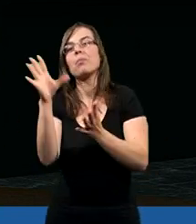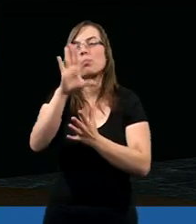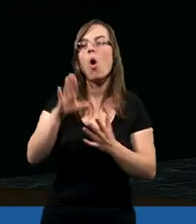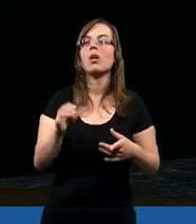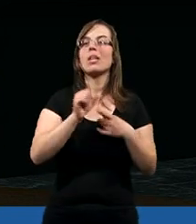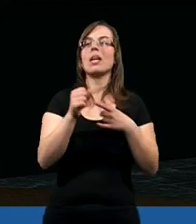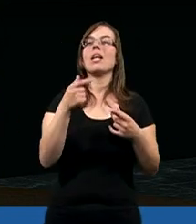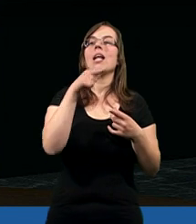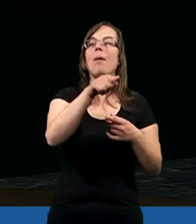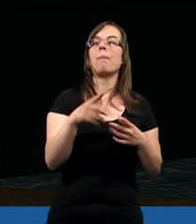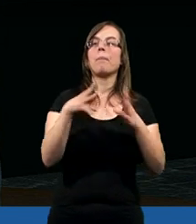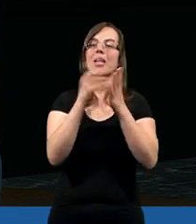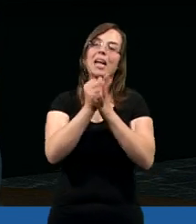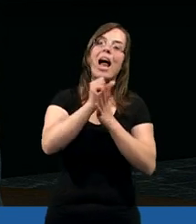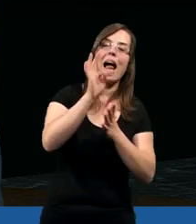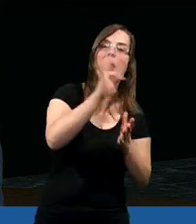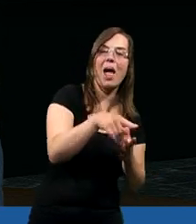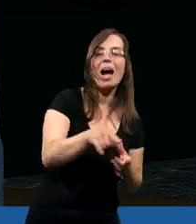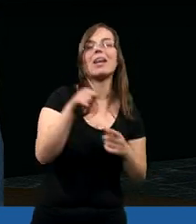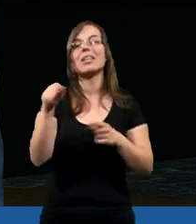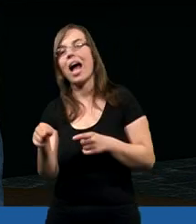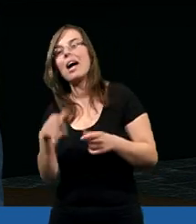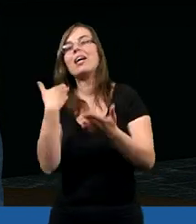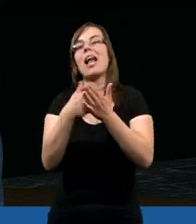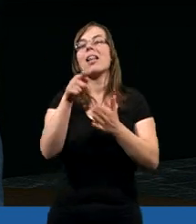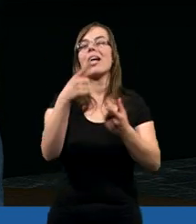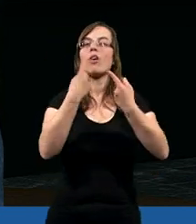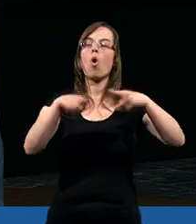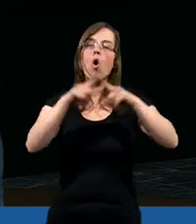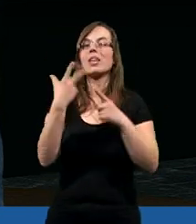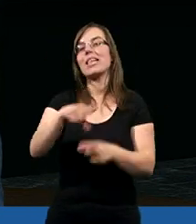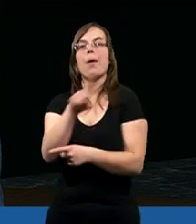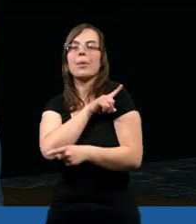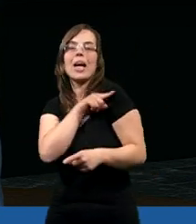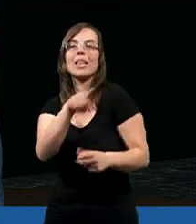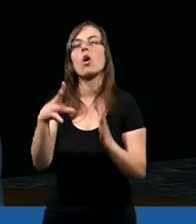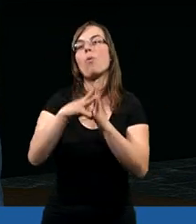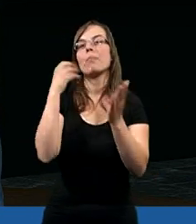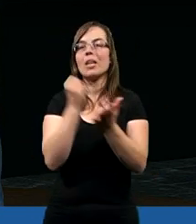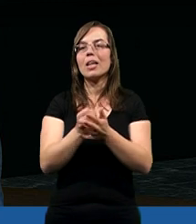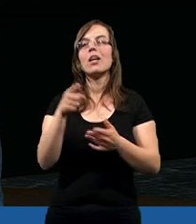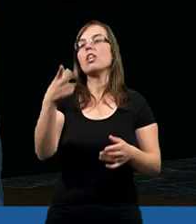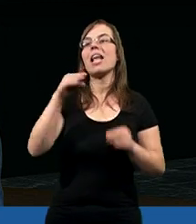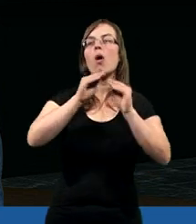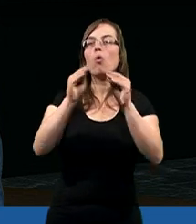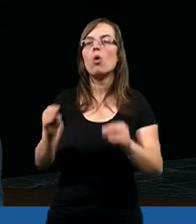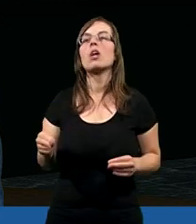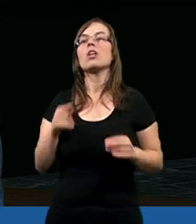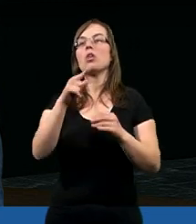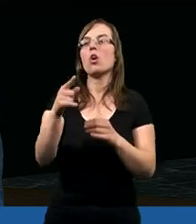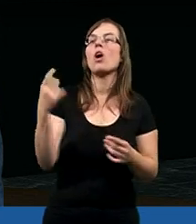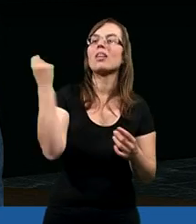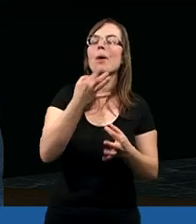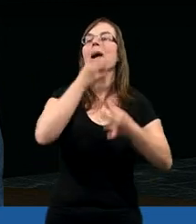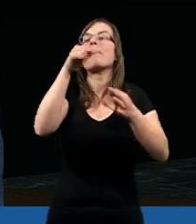przykazań bożych, prawda, że tutaj jest przykazanie takie i takie. Dlaczego ten kościół nie przestrzega tego przykazania i go nie uczy,